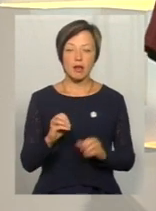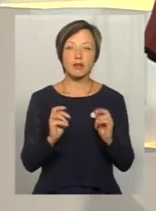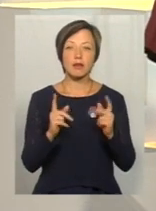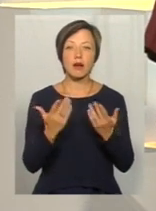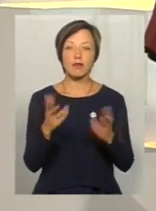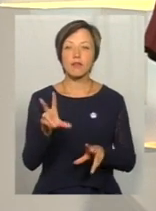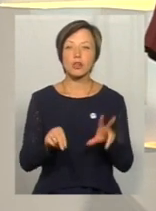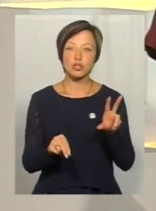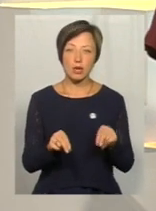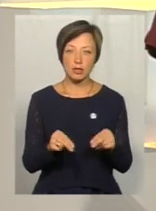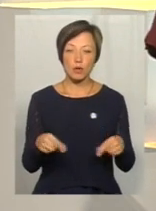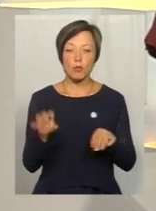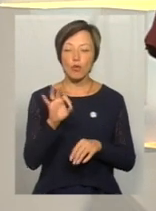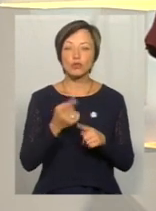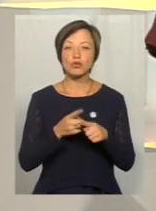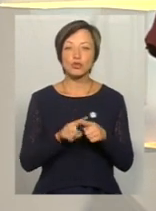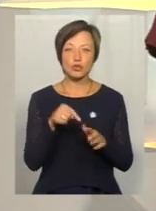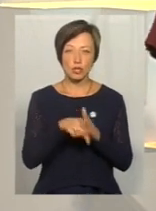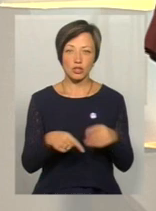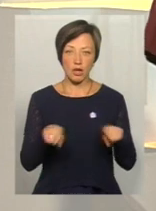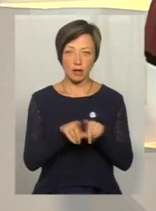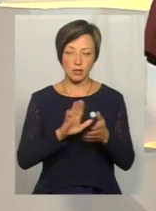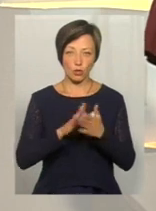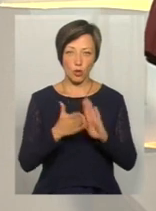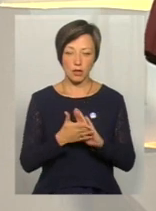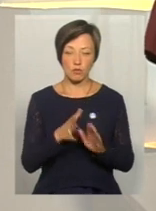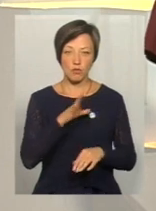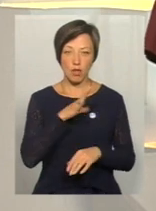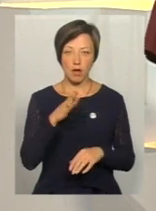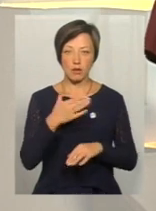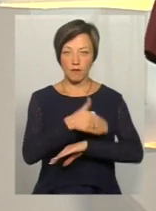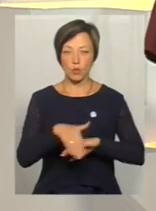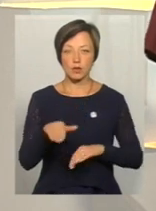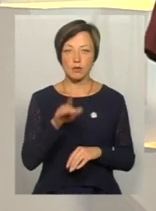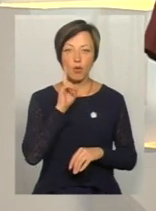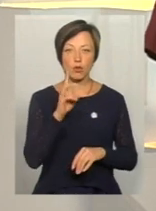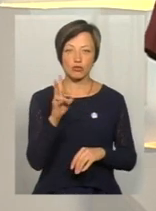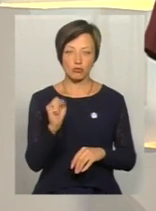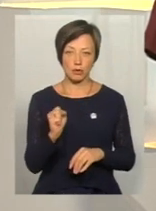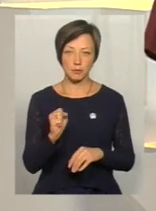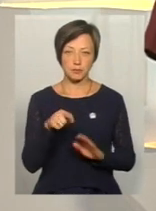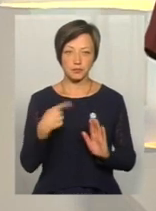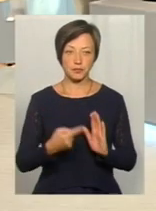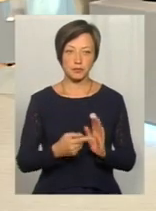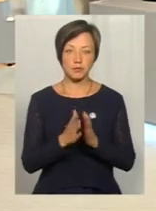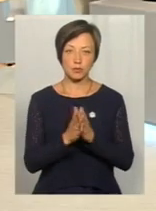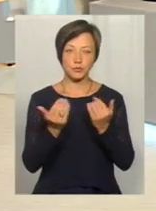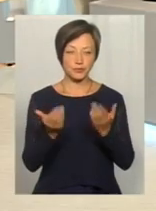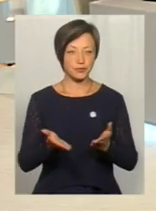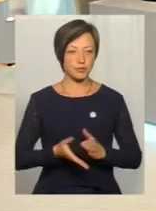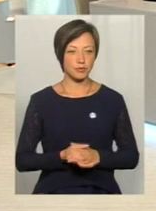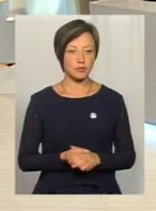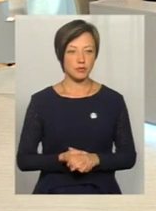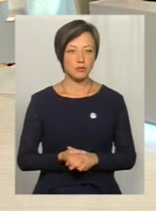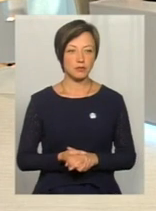як вважаєте, от про що свідчить така от ситуація, яка мала місце на Молодіжній? Прошу, пане Валентине, вас.